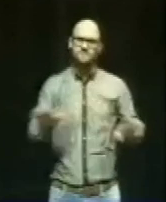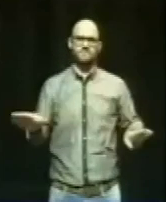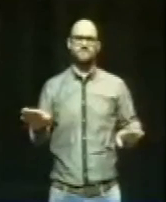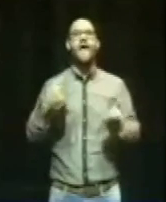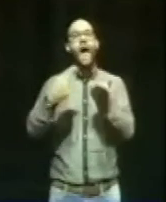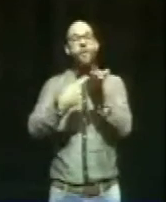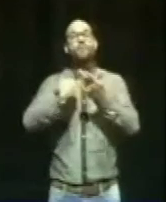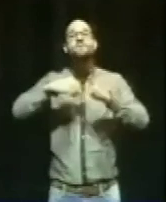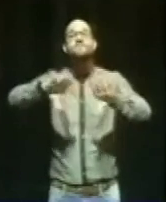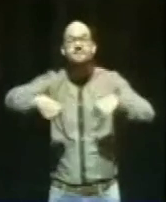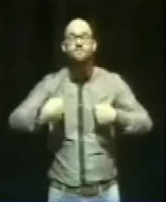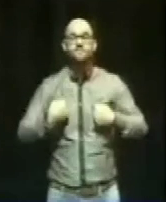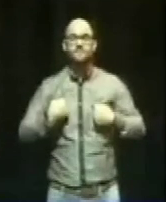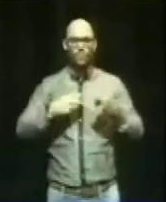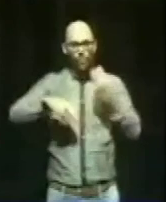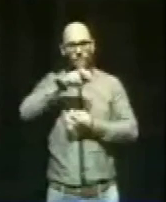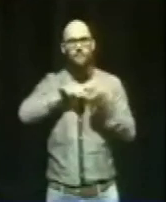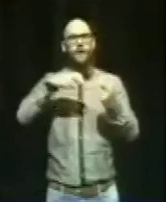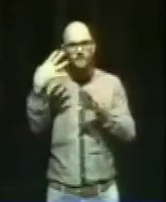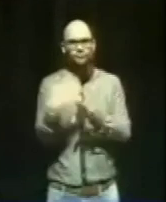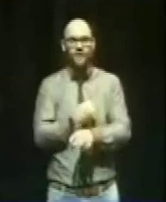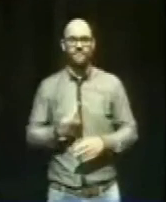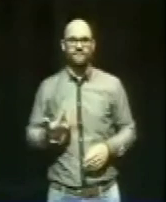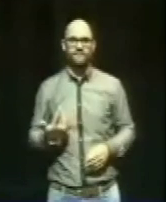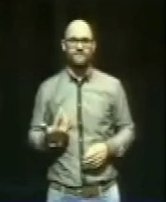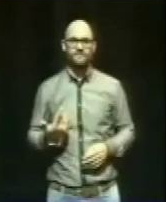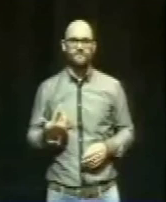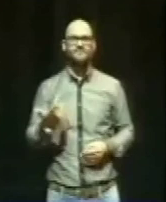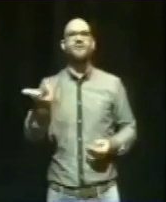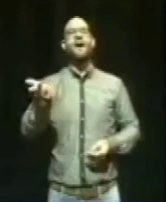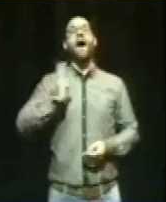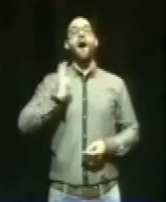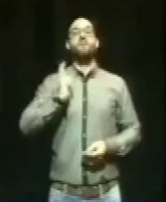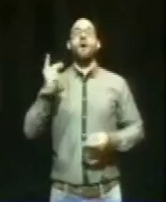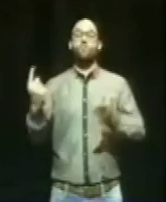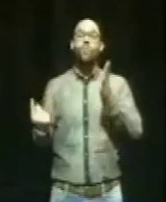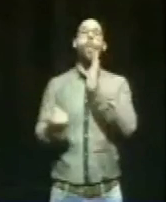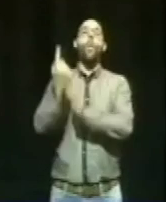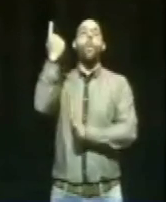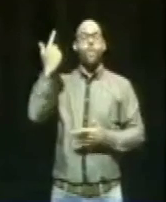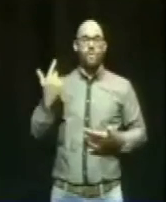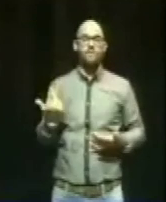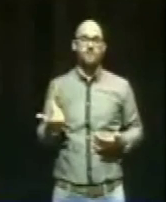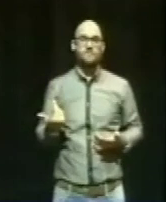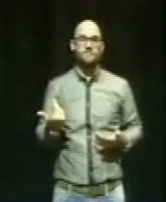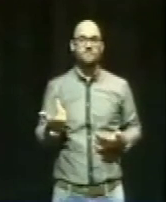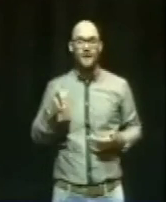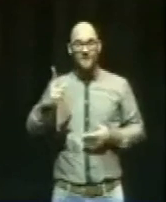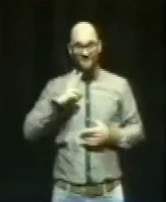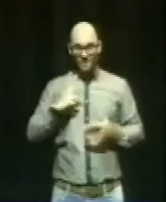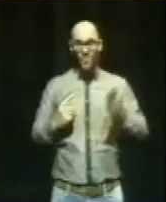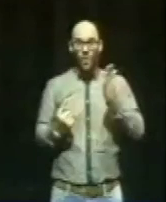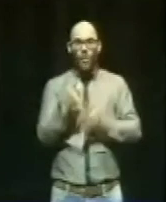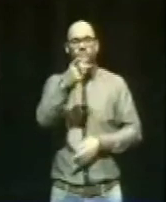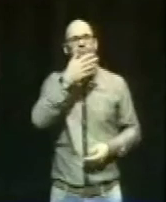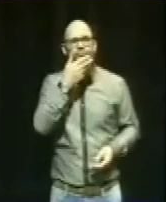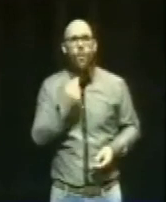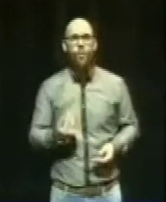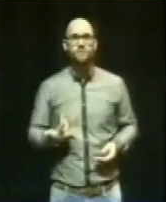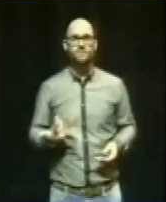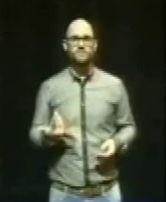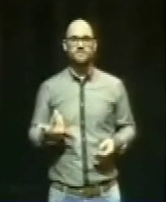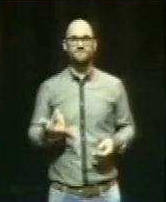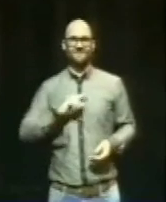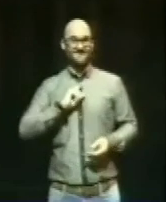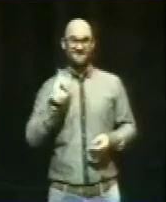und damit umgehen können. Denn hohe Erwartungen, das ist etwas, worauf man sich freuen kann. Denn wir machen das